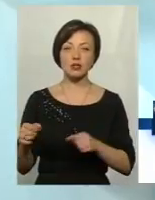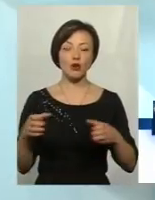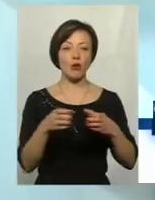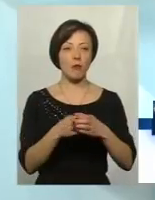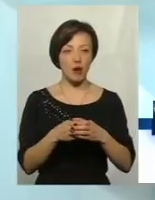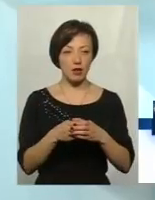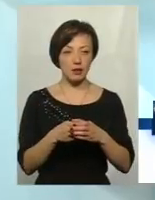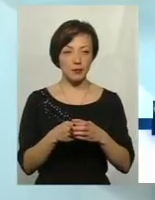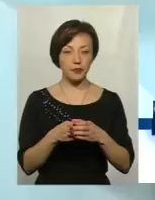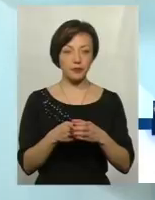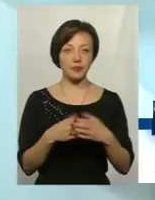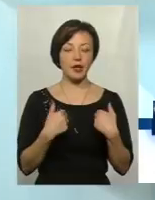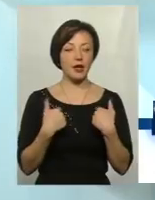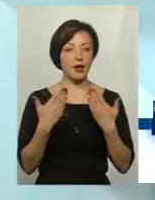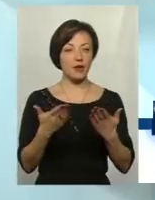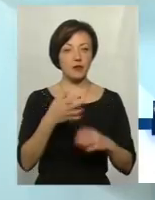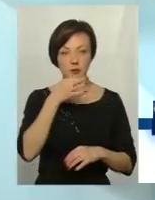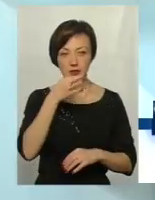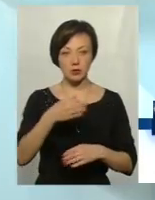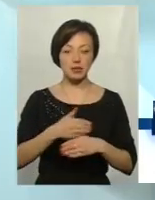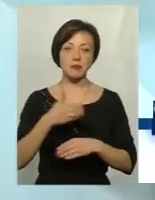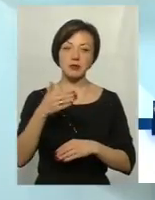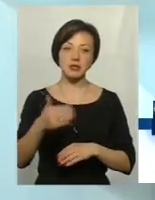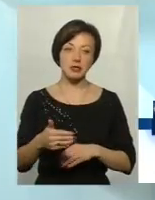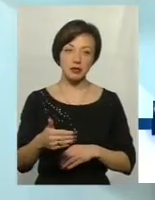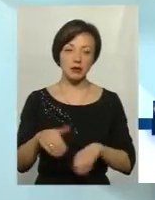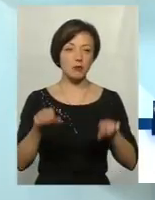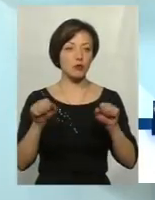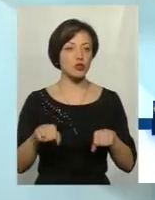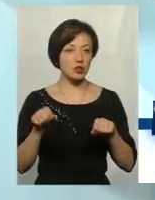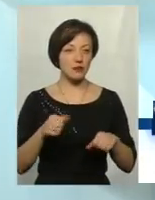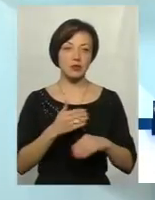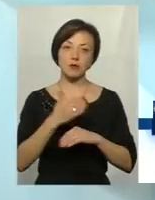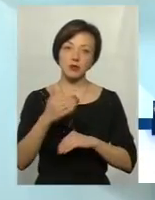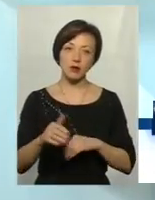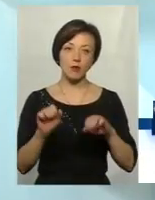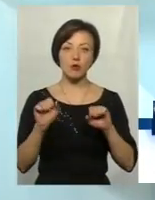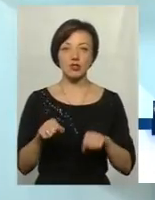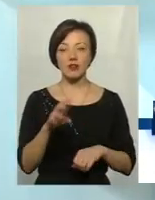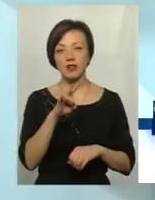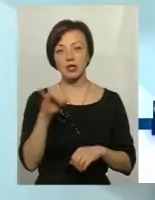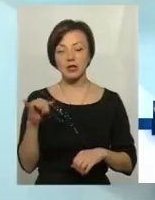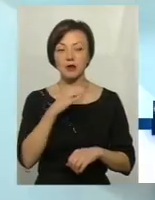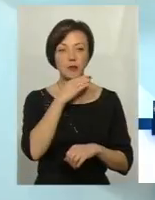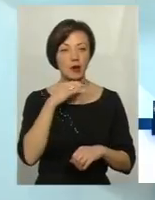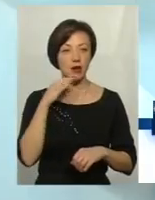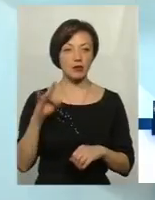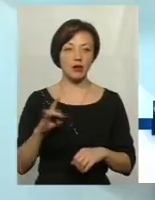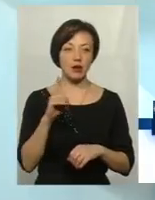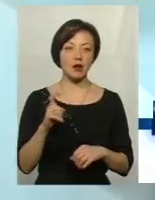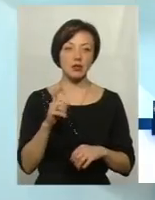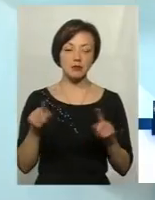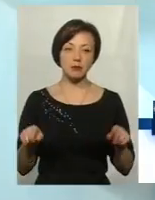так. Я вам скажу, що запізніли, ну, можливо, запізніли, можливо, ні. Ми неодноразово піднімали питання про